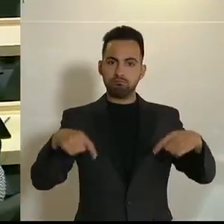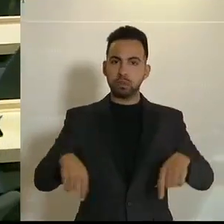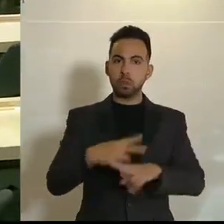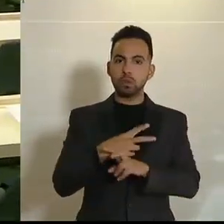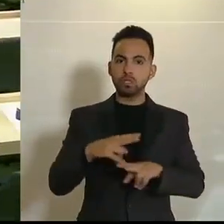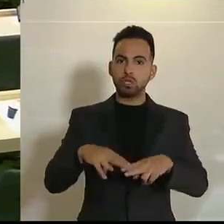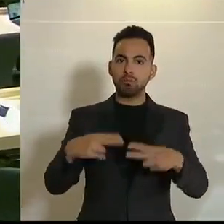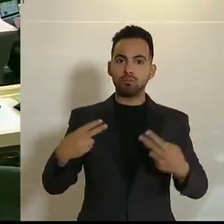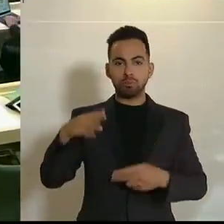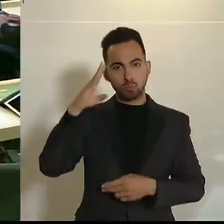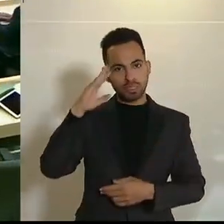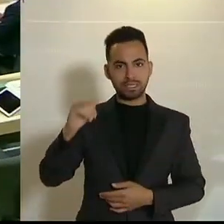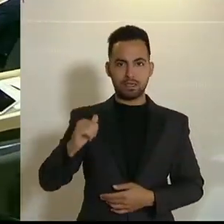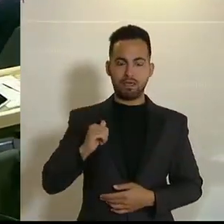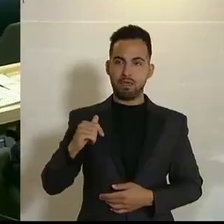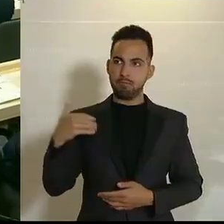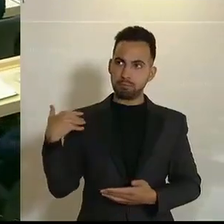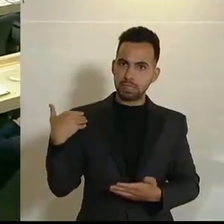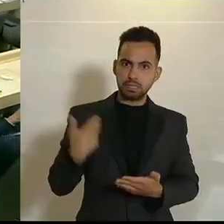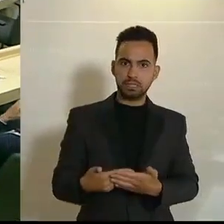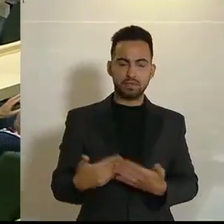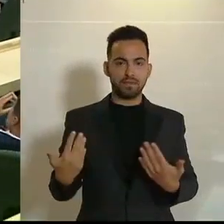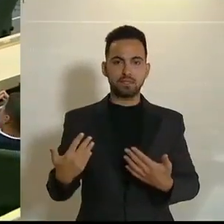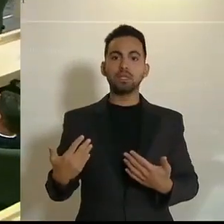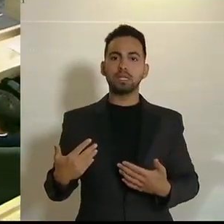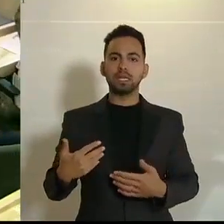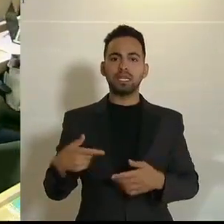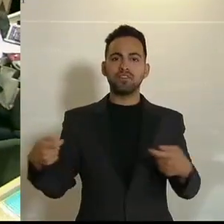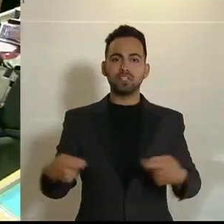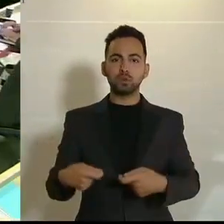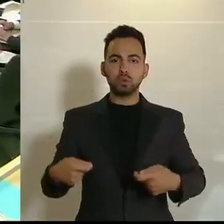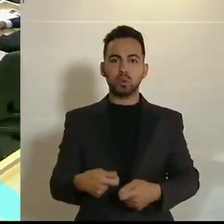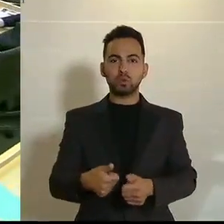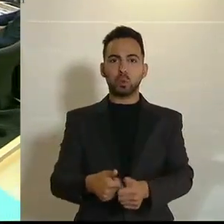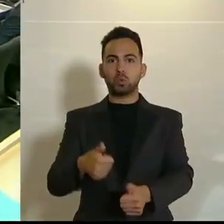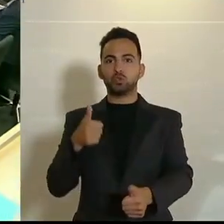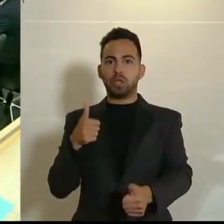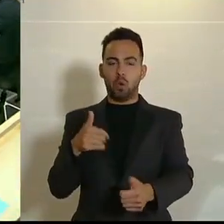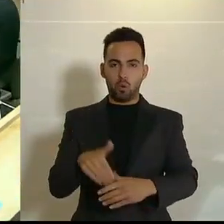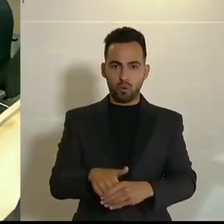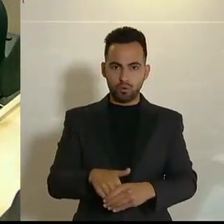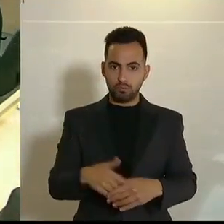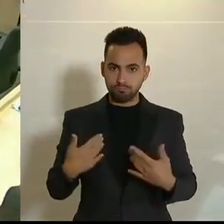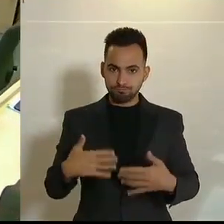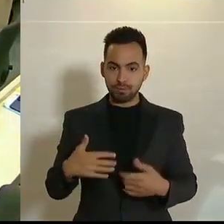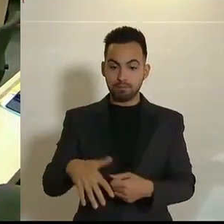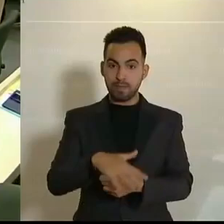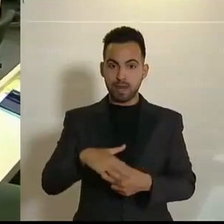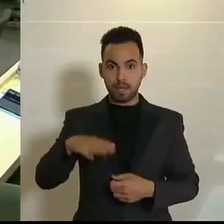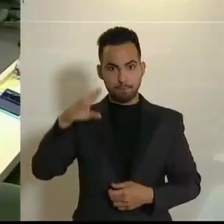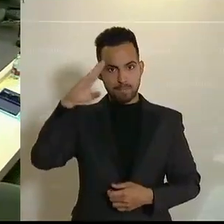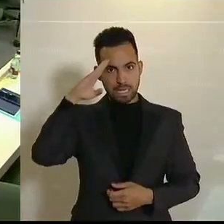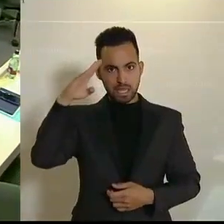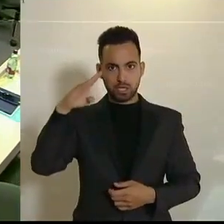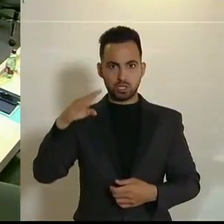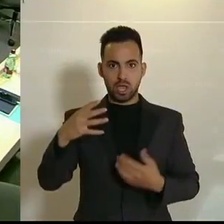Bundesheer nach wie vor ein Investitionsrückstau, insbesondere im Bereich der militärischen